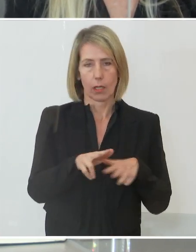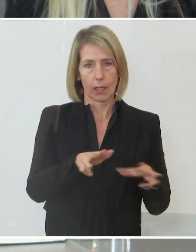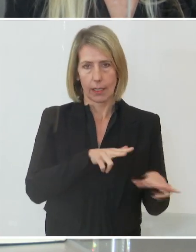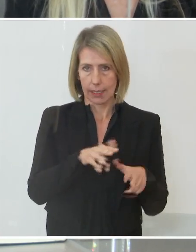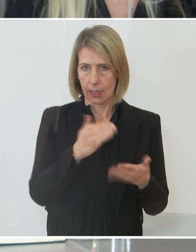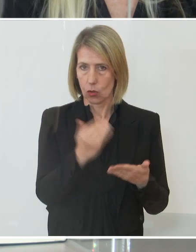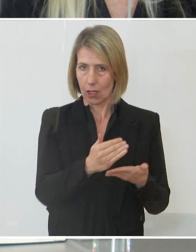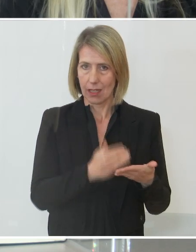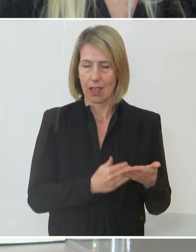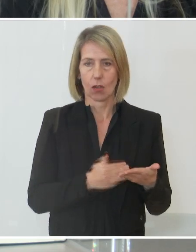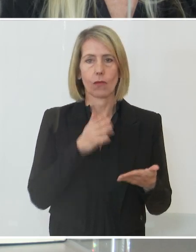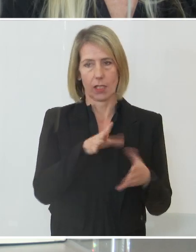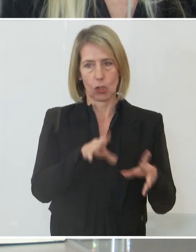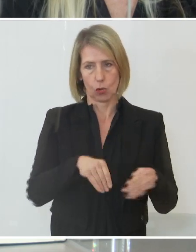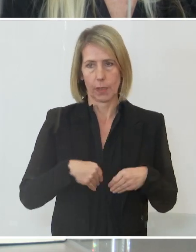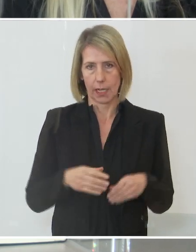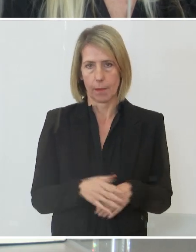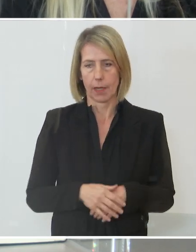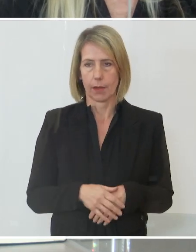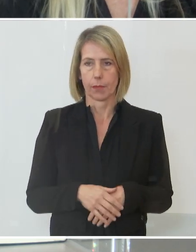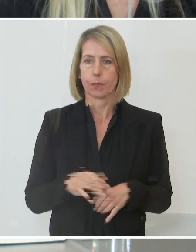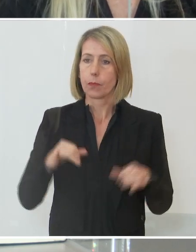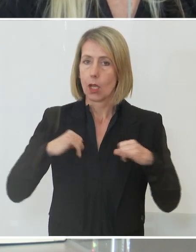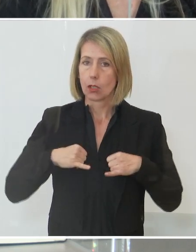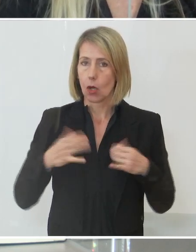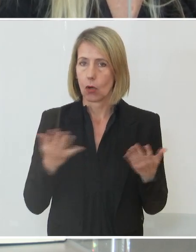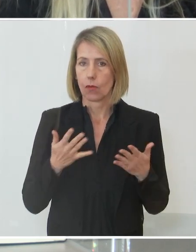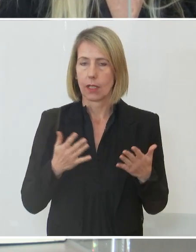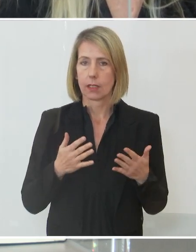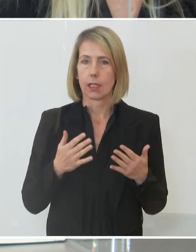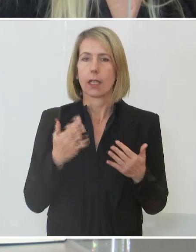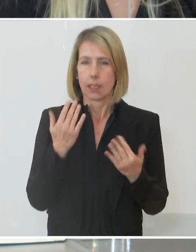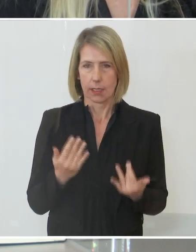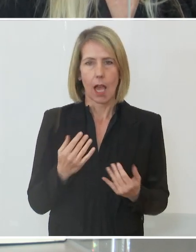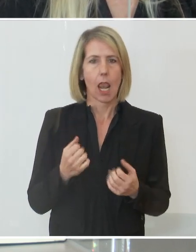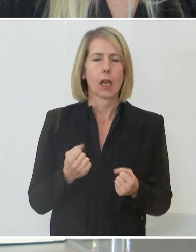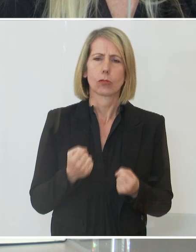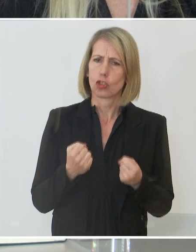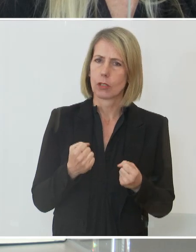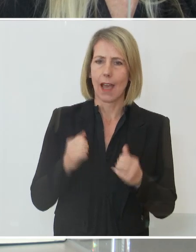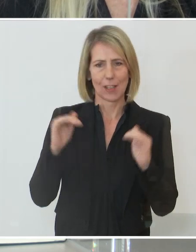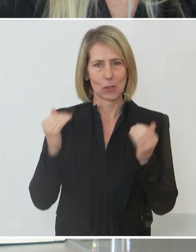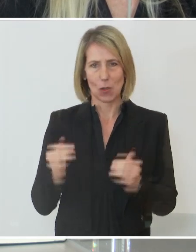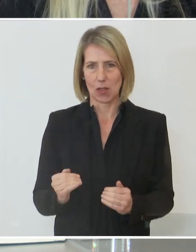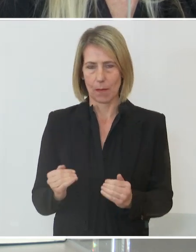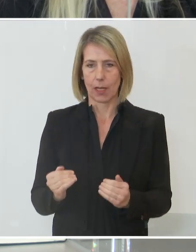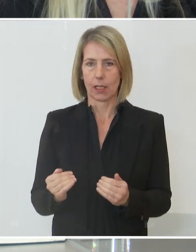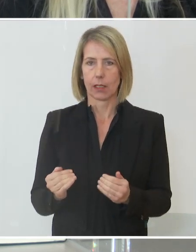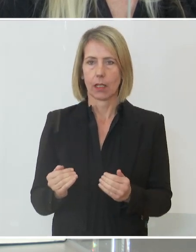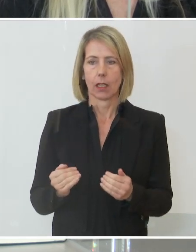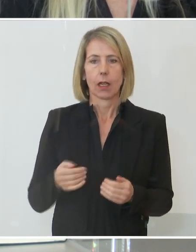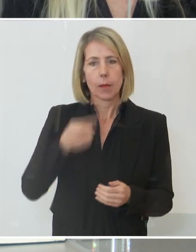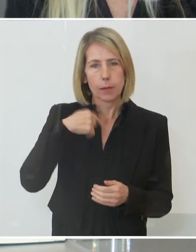für Tirol, dass wir die Inzidenz deutlich zurückgebracht haben, dass wir bei der Hospital